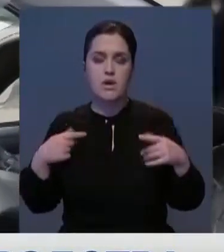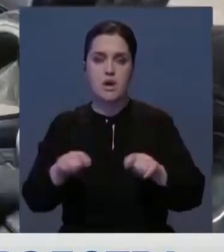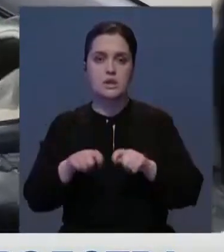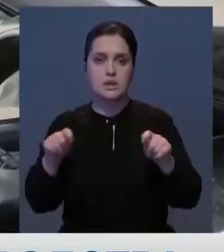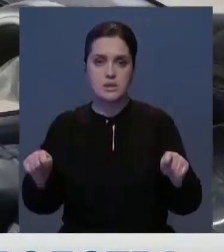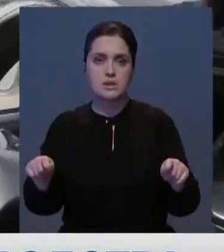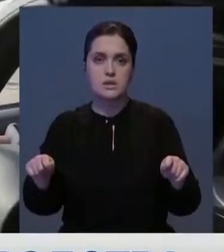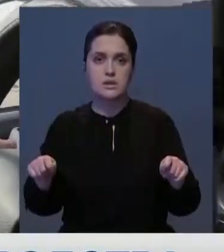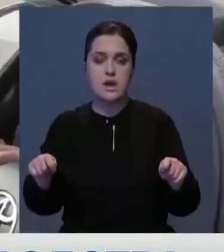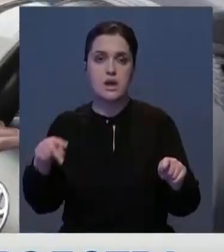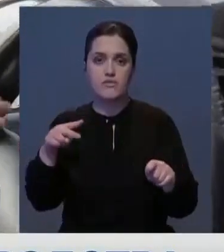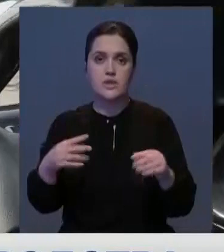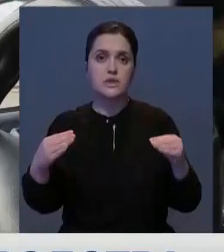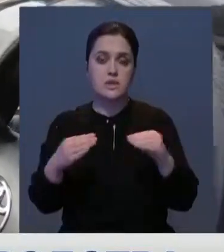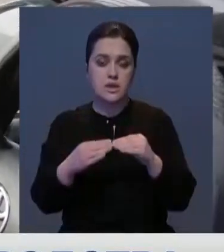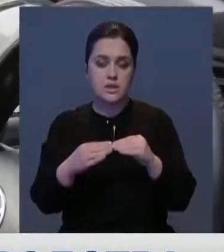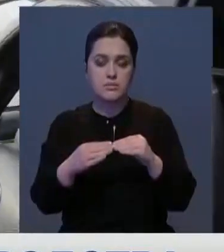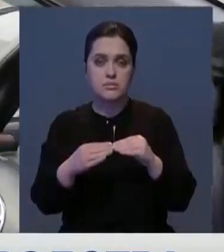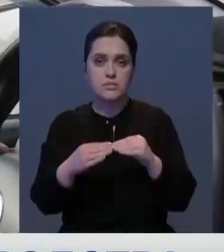в 2010 году.